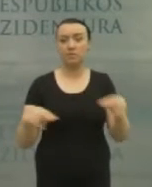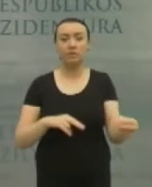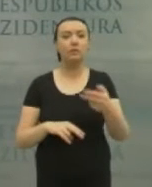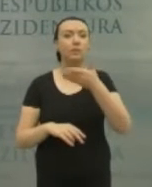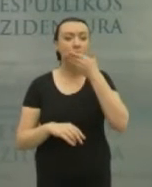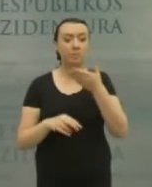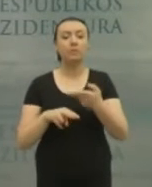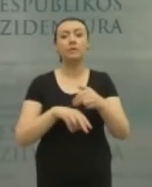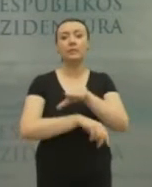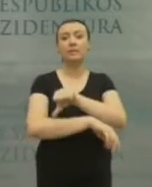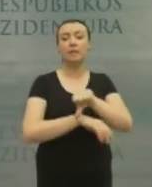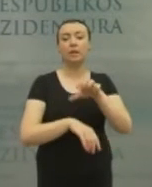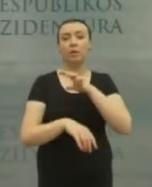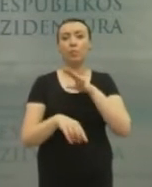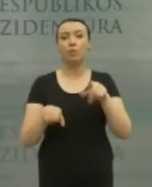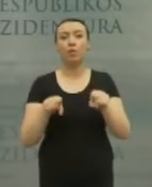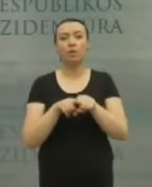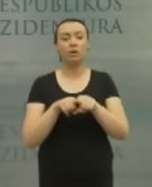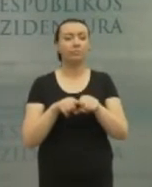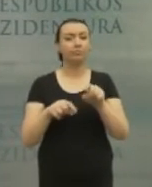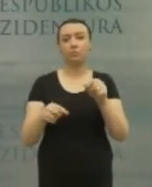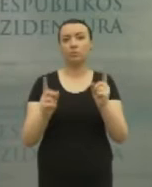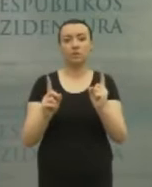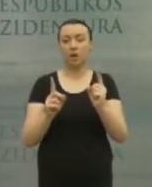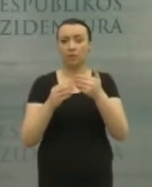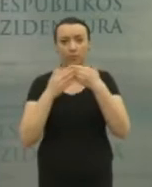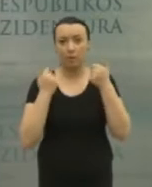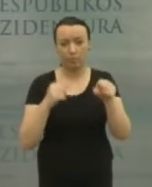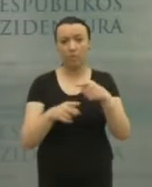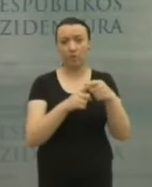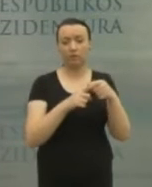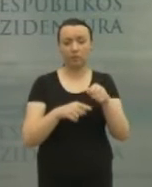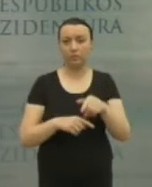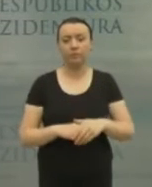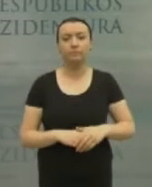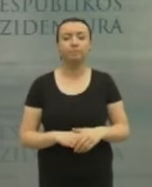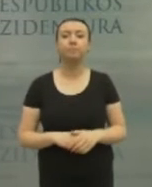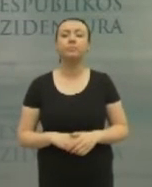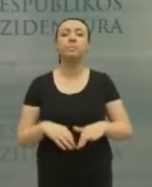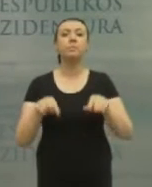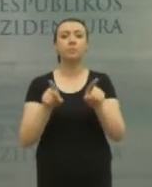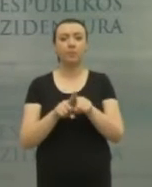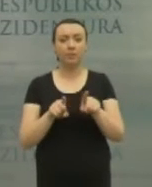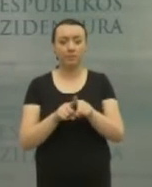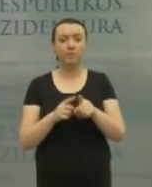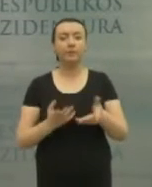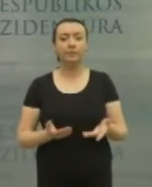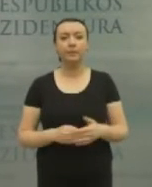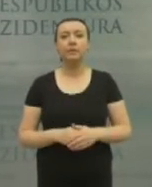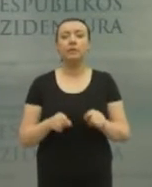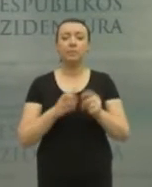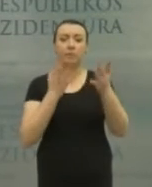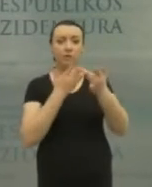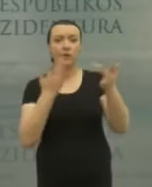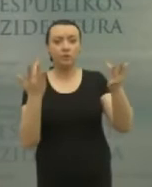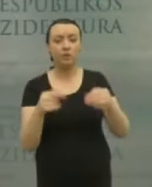Ir siena iš esmės buvo nustota saugoti iš anos pusės. Tuo pačiu, na, ir